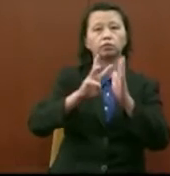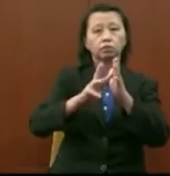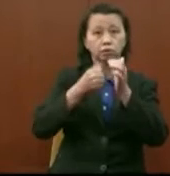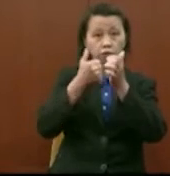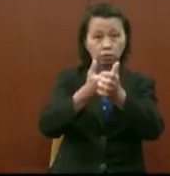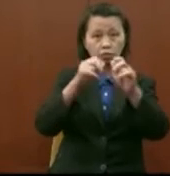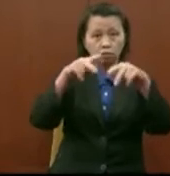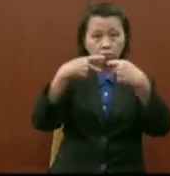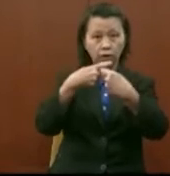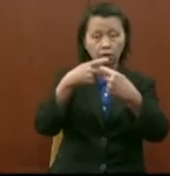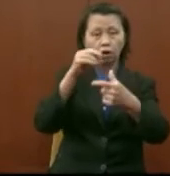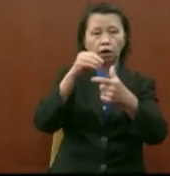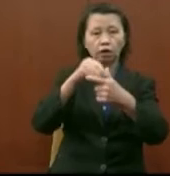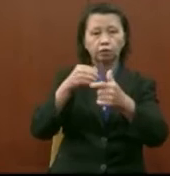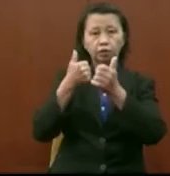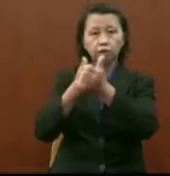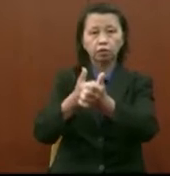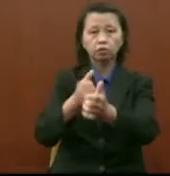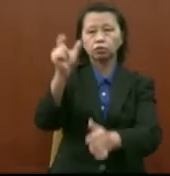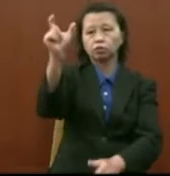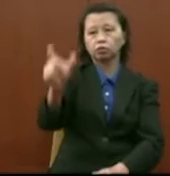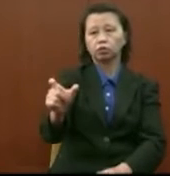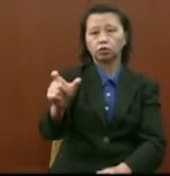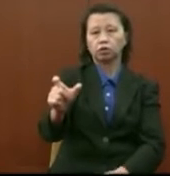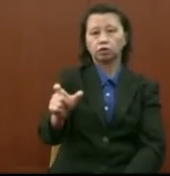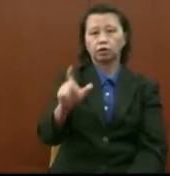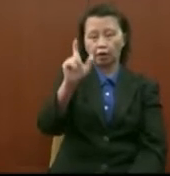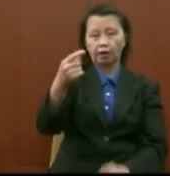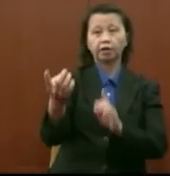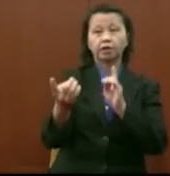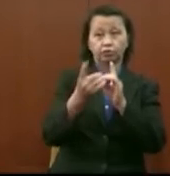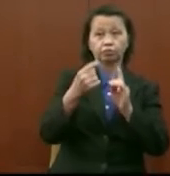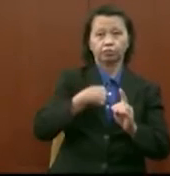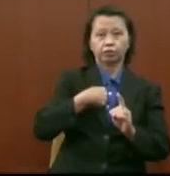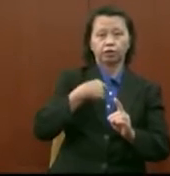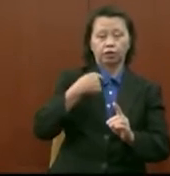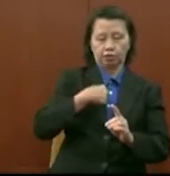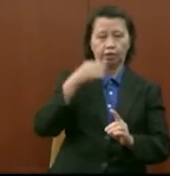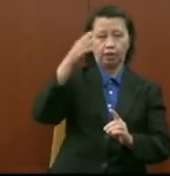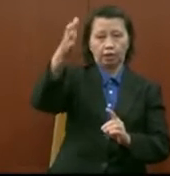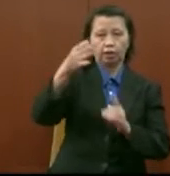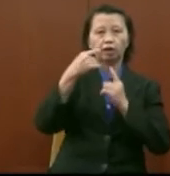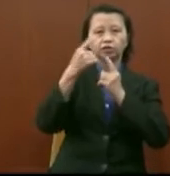ataupun berdasarkan calon itu sedang saya kena jumpa saya lah saya akan bagi jawapan dia